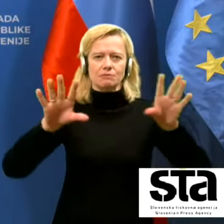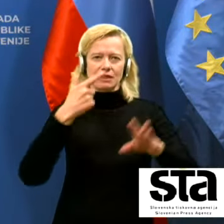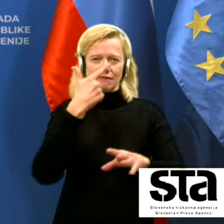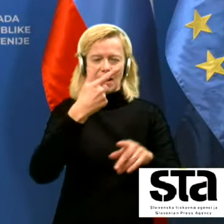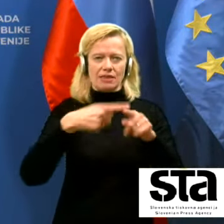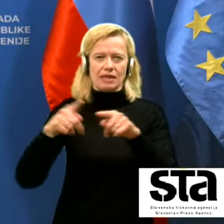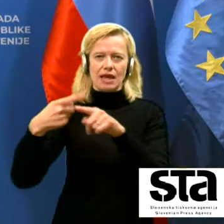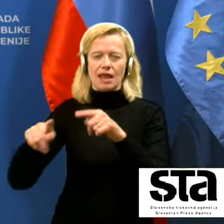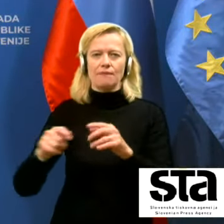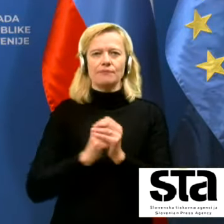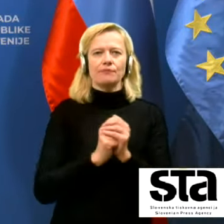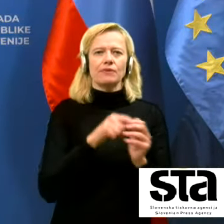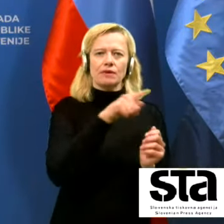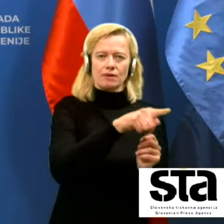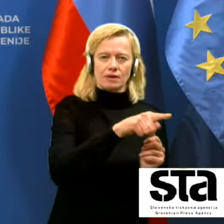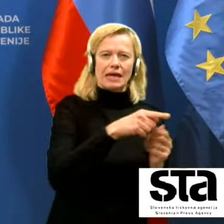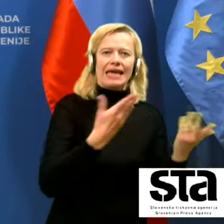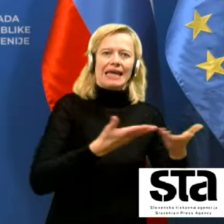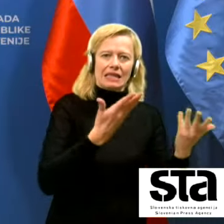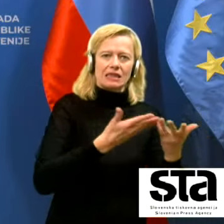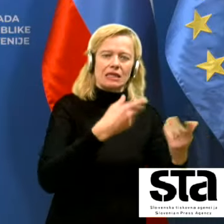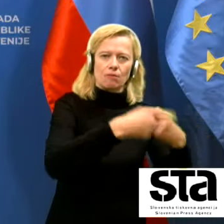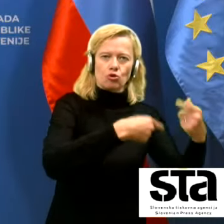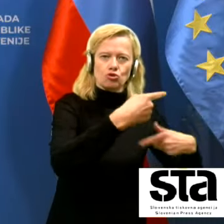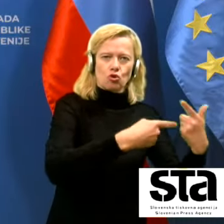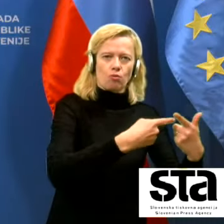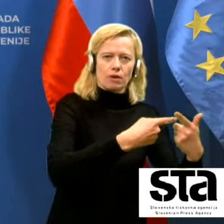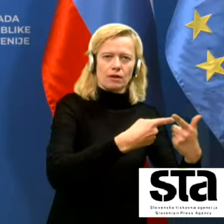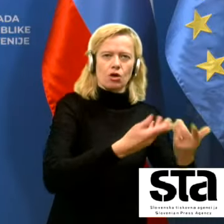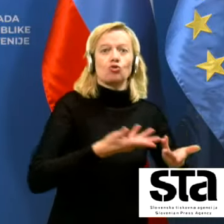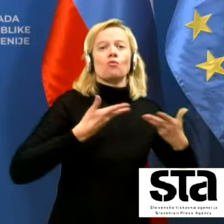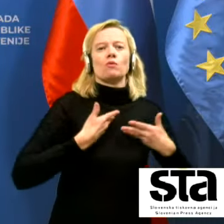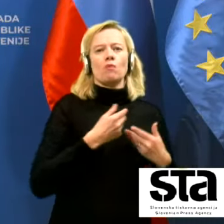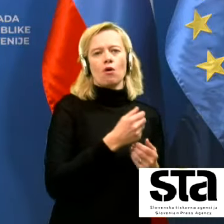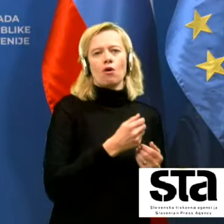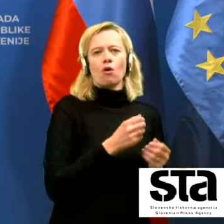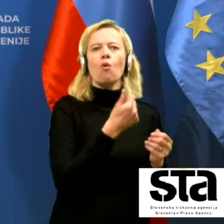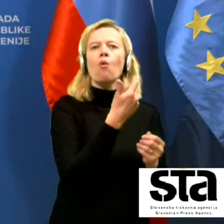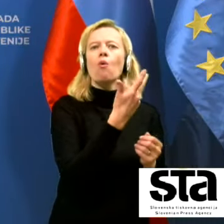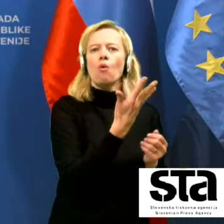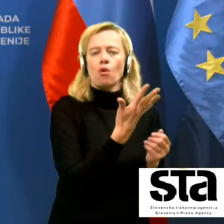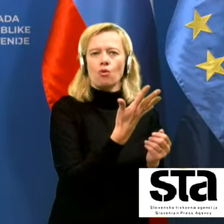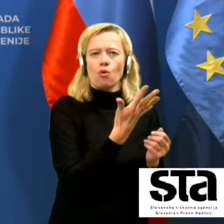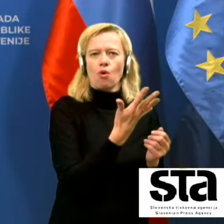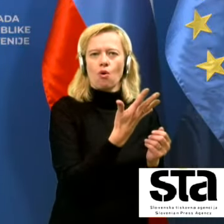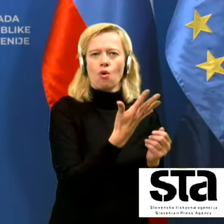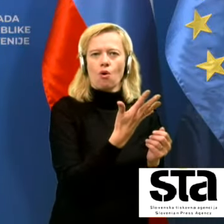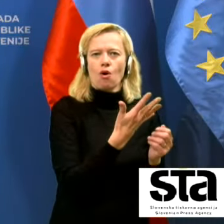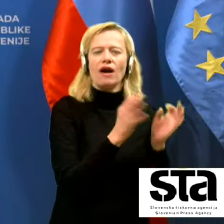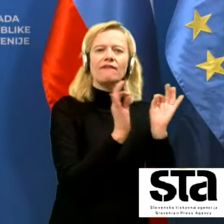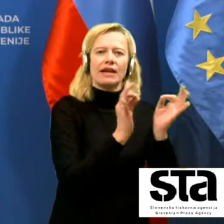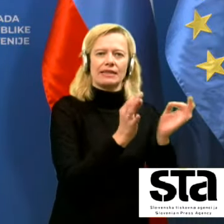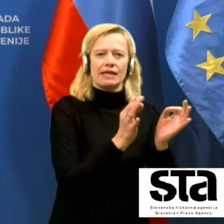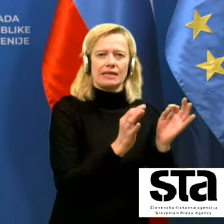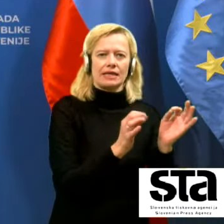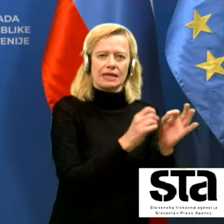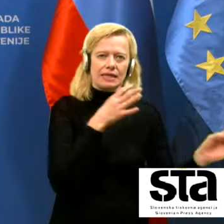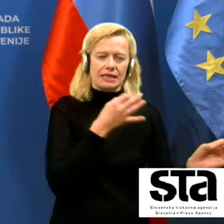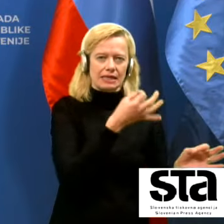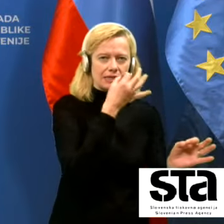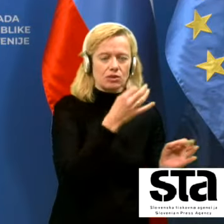s hitrim postopkom, da dobimo prvo količino kvalitetnih hitrih testov in drugega po